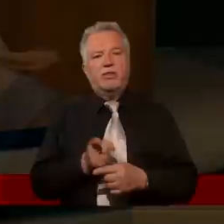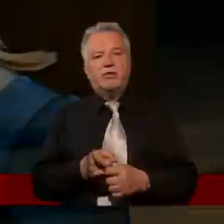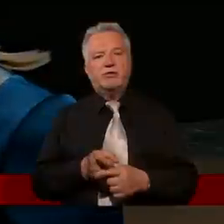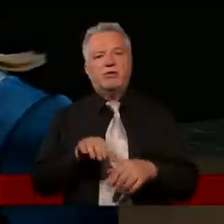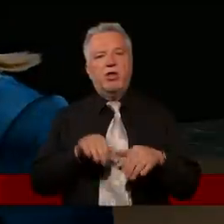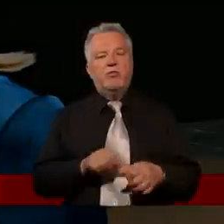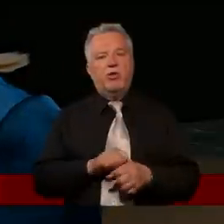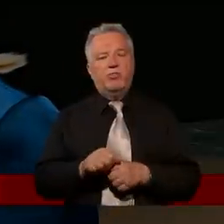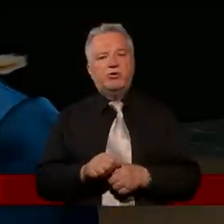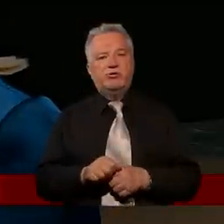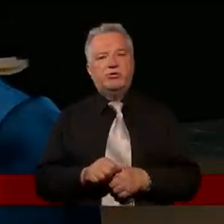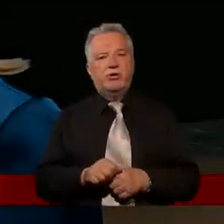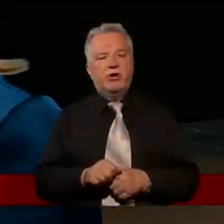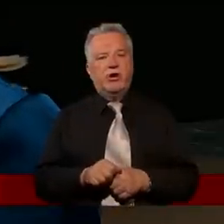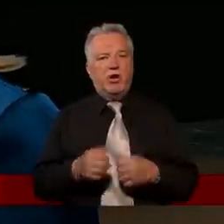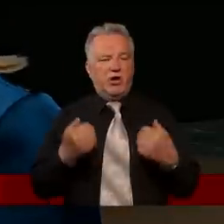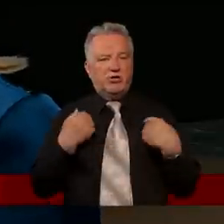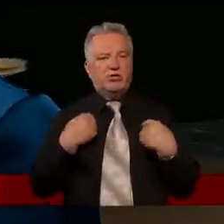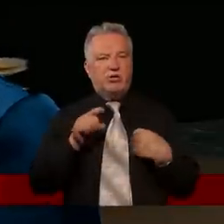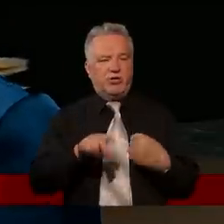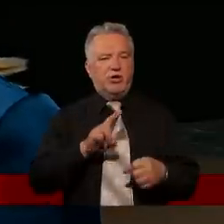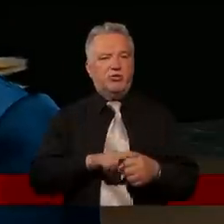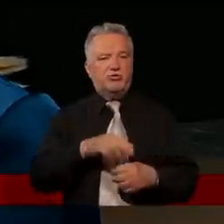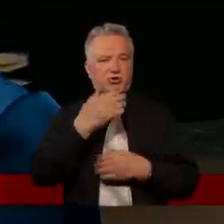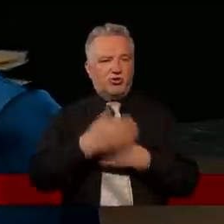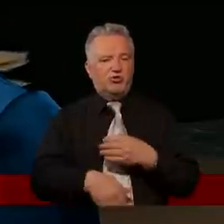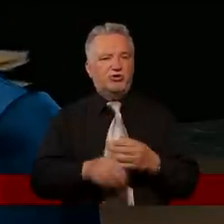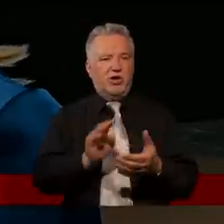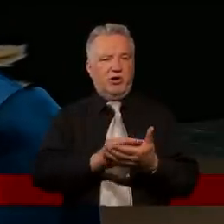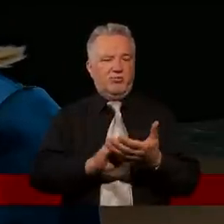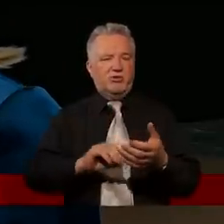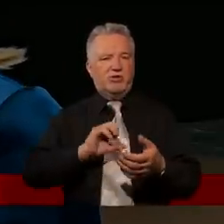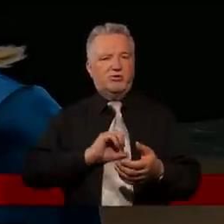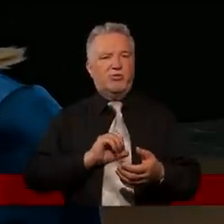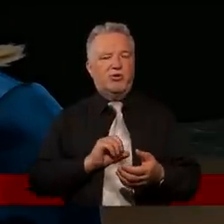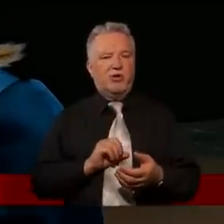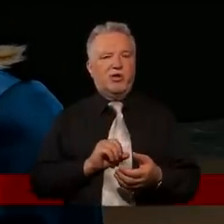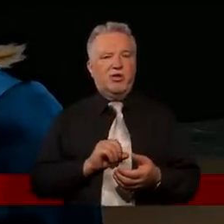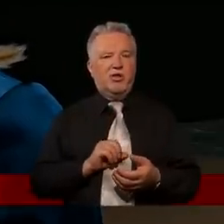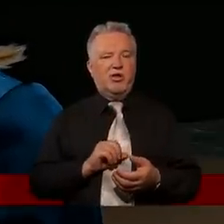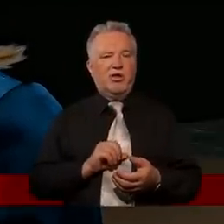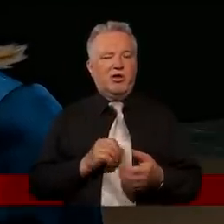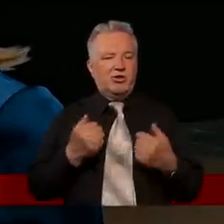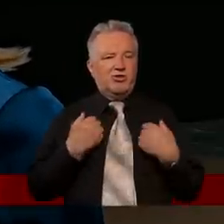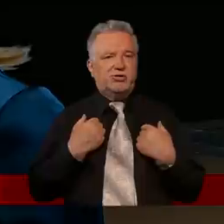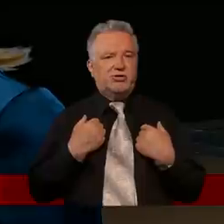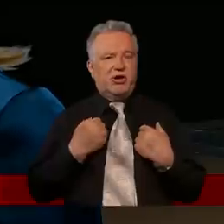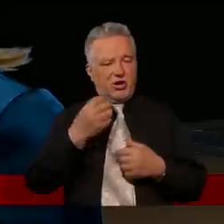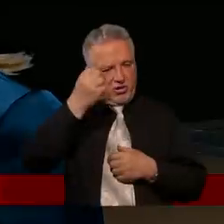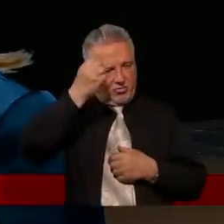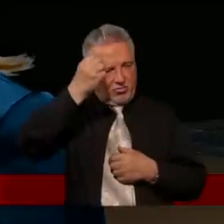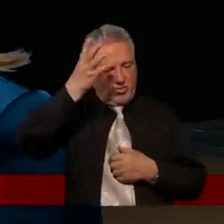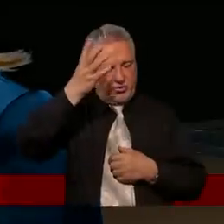mogą być życiorysy tych, którzy jakby skończyli pisać swój życiorys. Mojżesz, o nim jest powiedziane, że